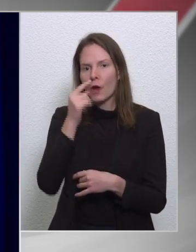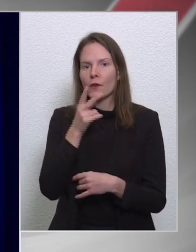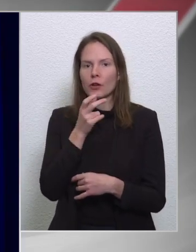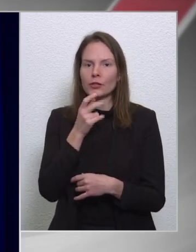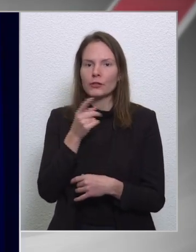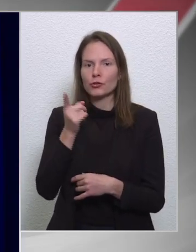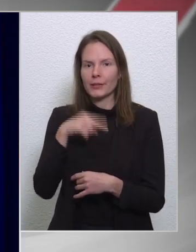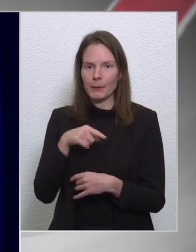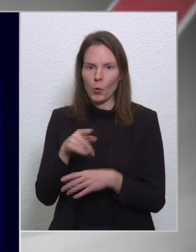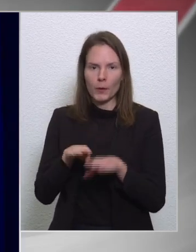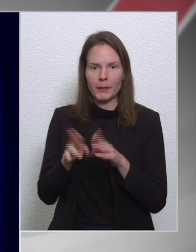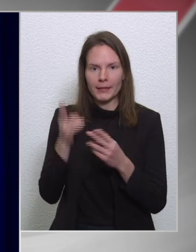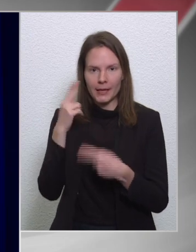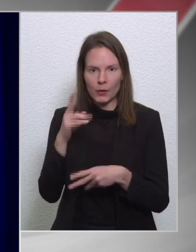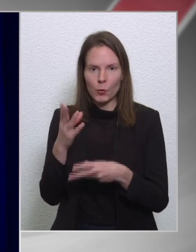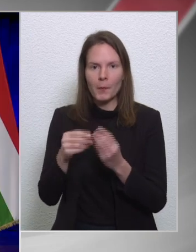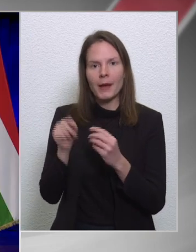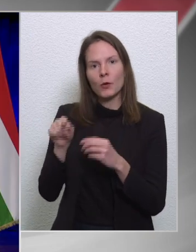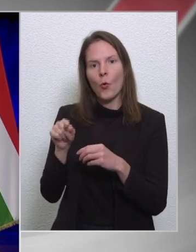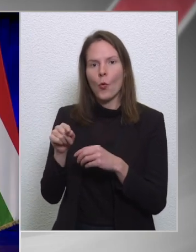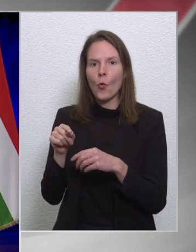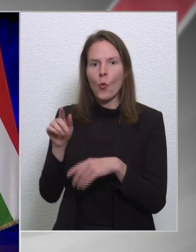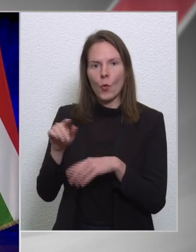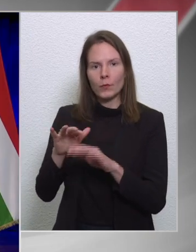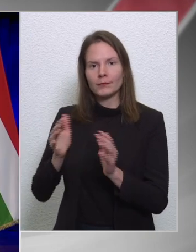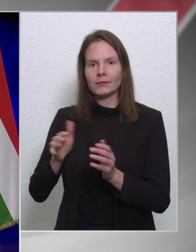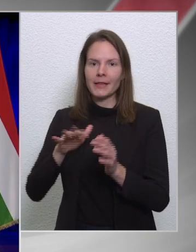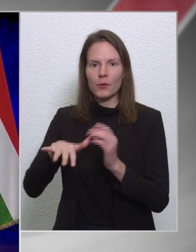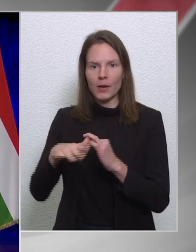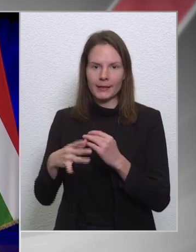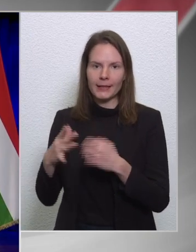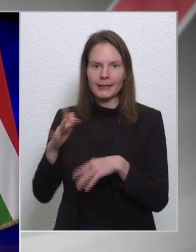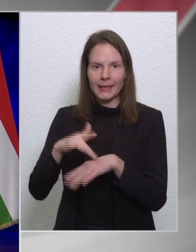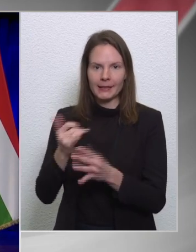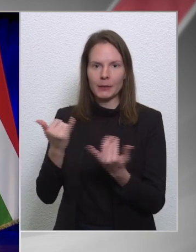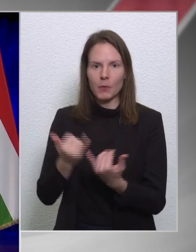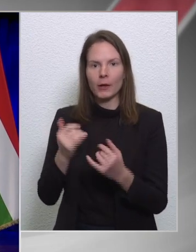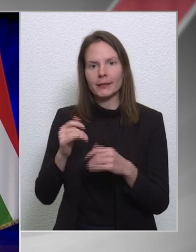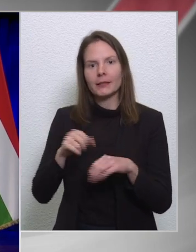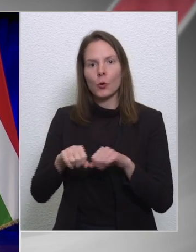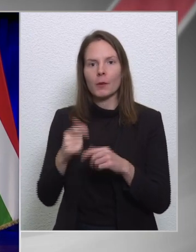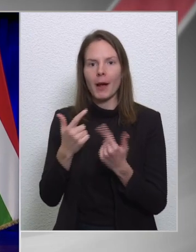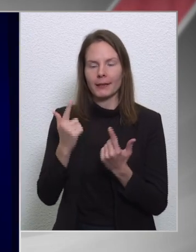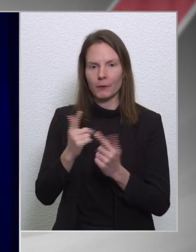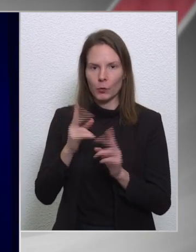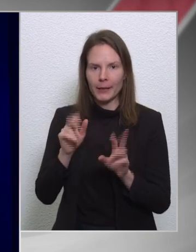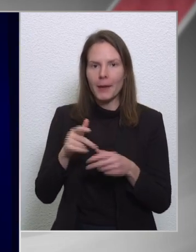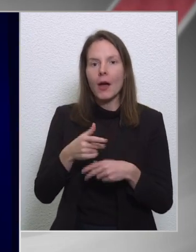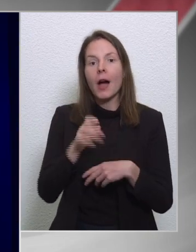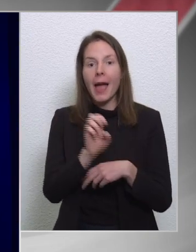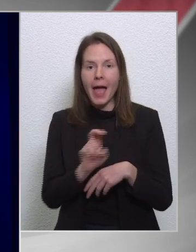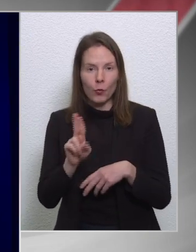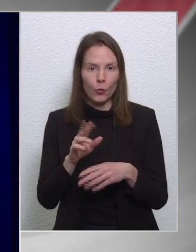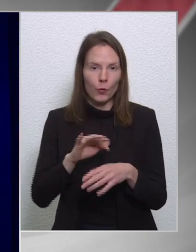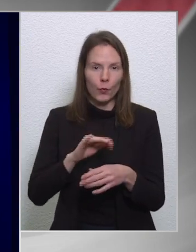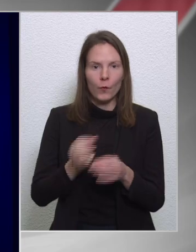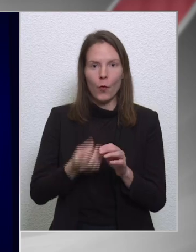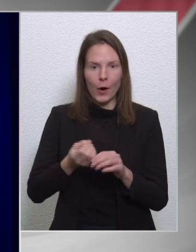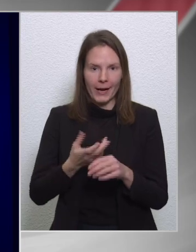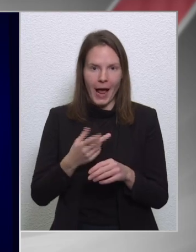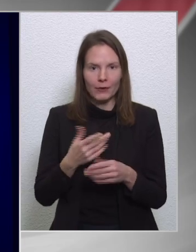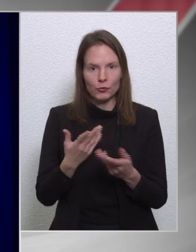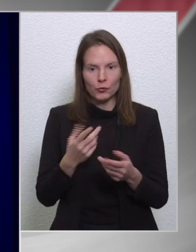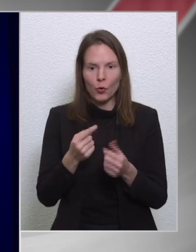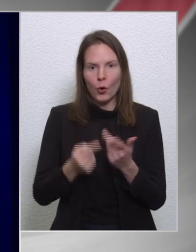miniszter úr, hiszen az ő portfolyóját érinti a mai kormányinfotémája az Európai Uniós források. Mivel zajlik még